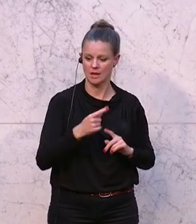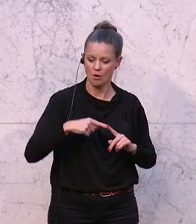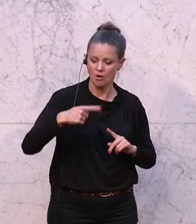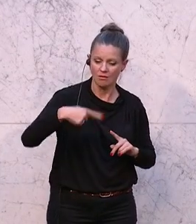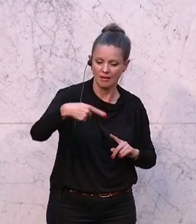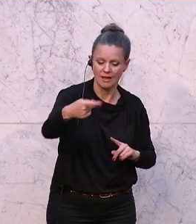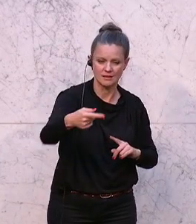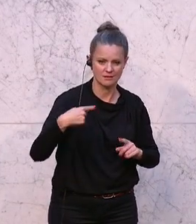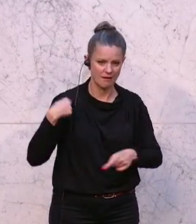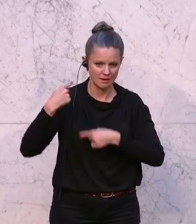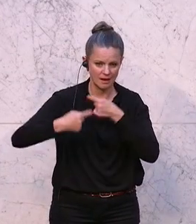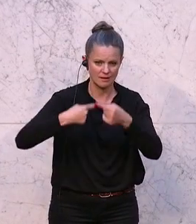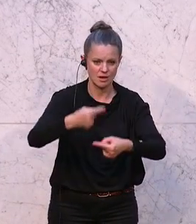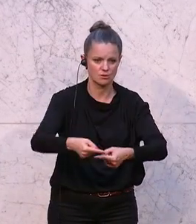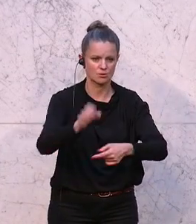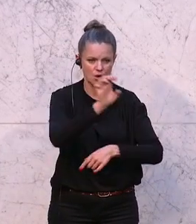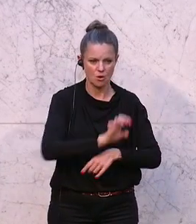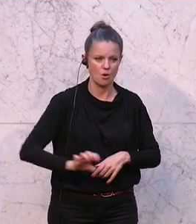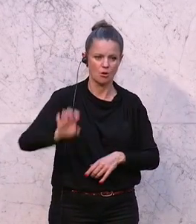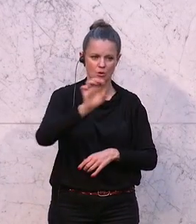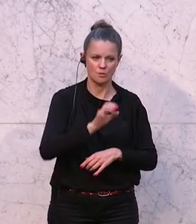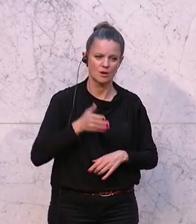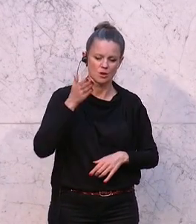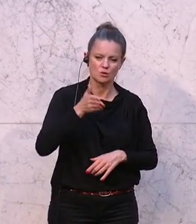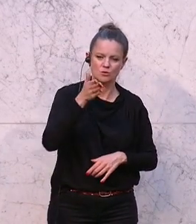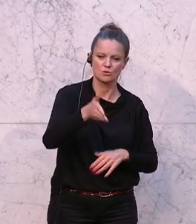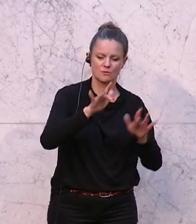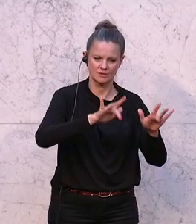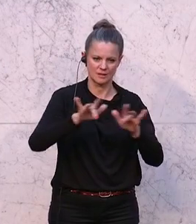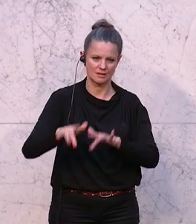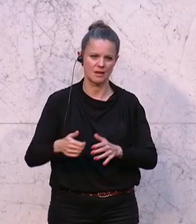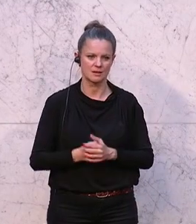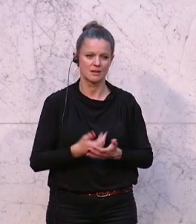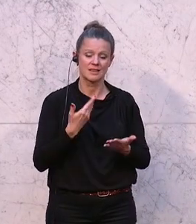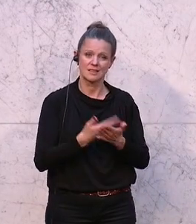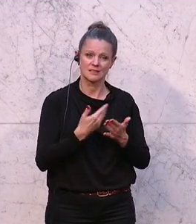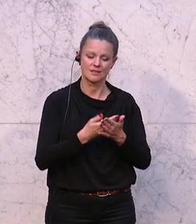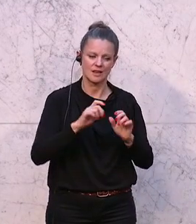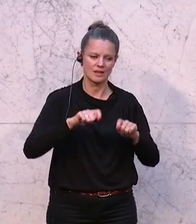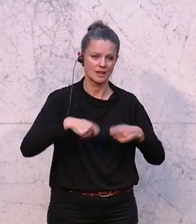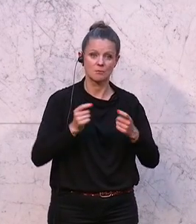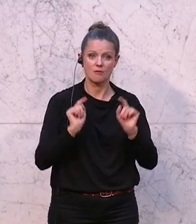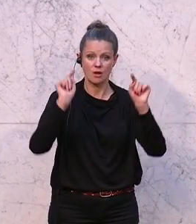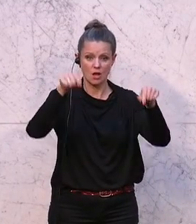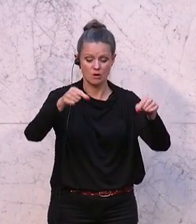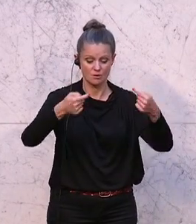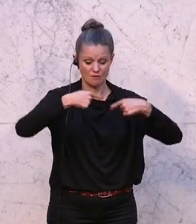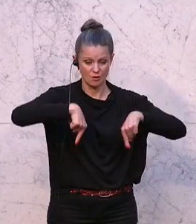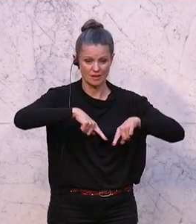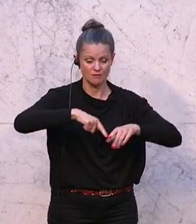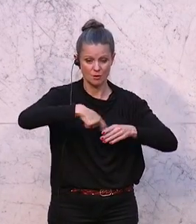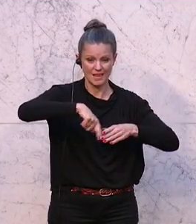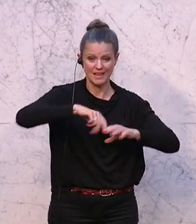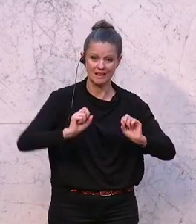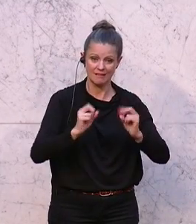Generationen in Europa eine Zukunft haben und dass es Kräfte gibt von außen, aber von innen, die uns